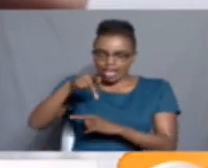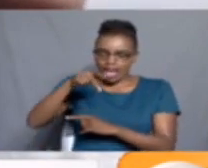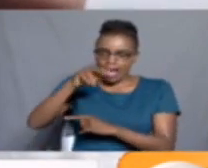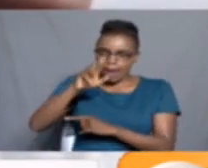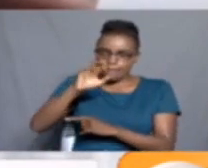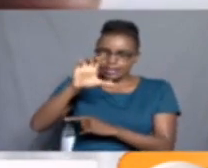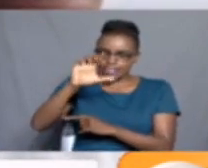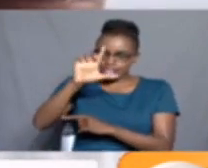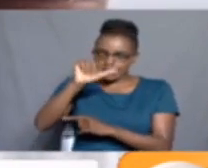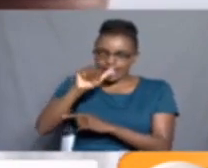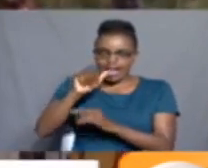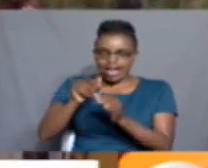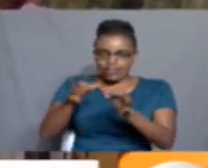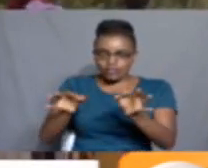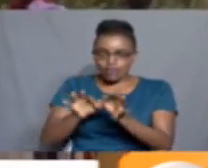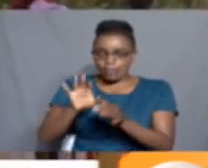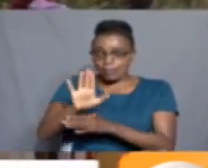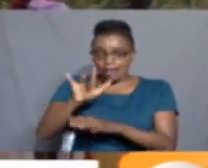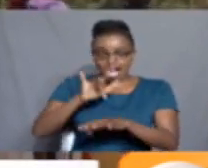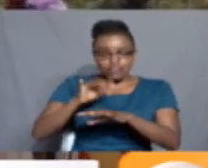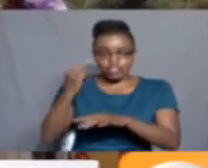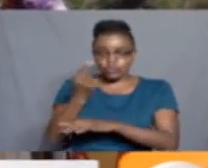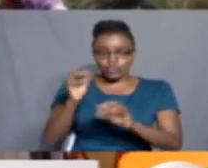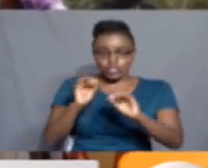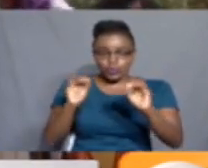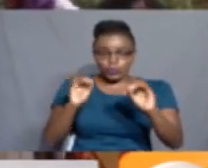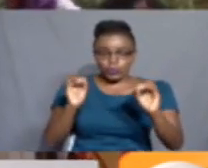familia yake iliwathirika na hali hii ya uchumi